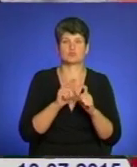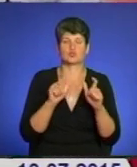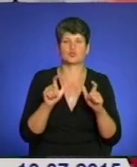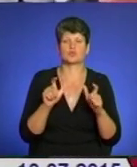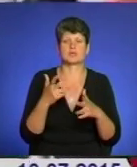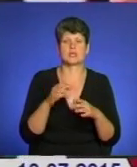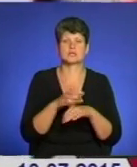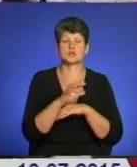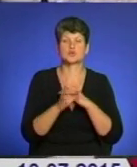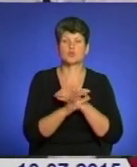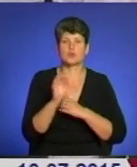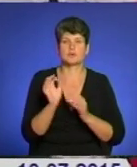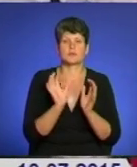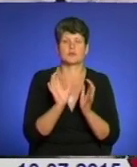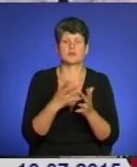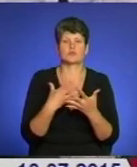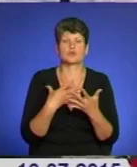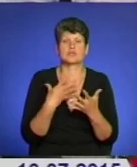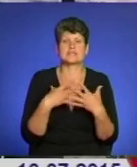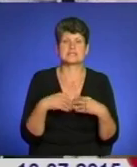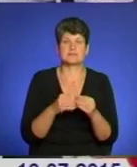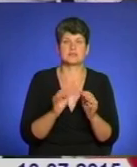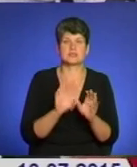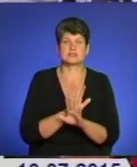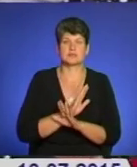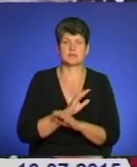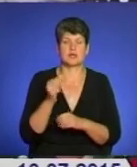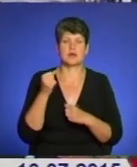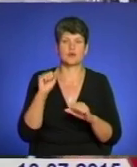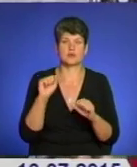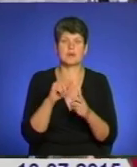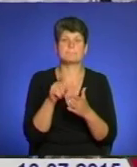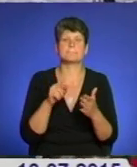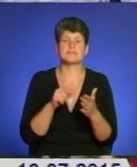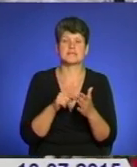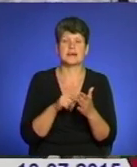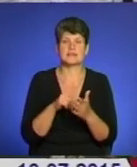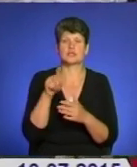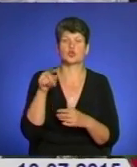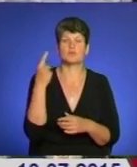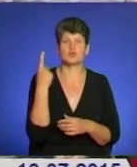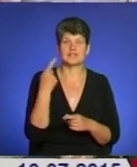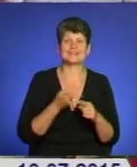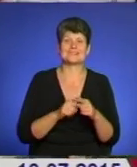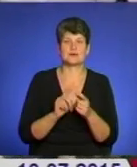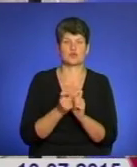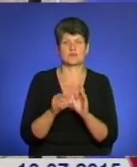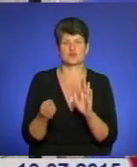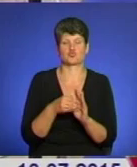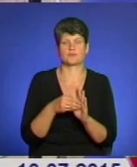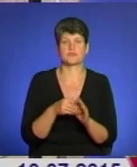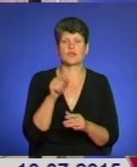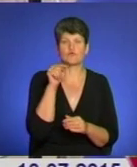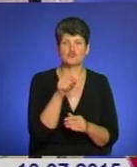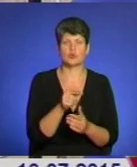піклування про сім'ї загиблих героїв та оздоровлення дітей-учасників АТО. Та питанням номер один буде боротьба з корупцією. В